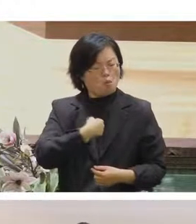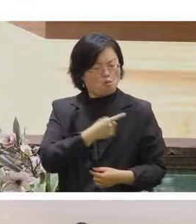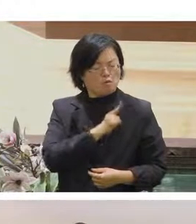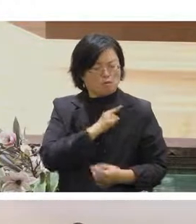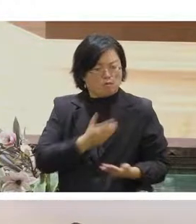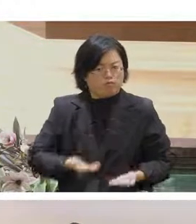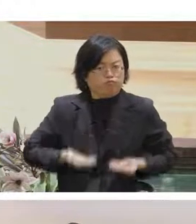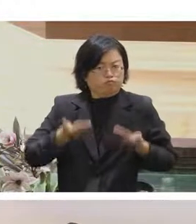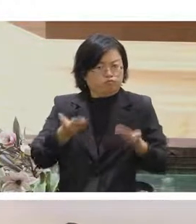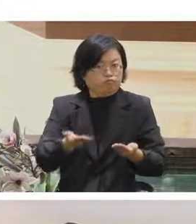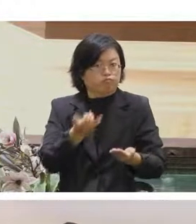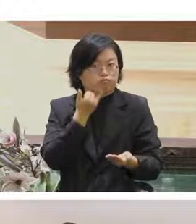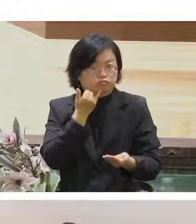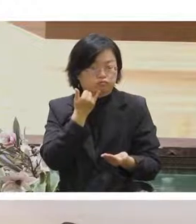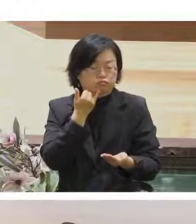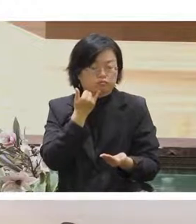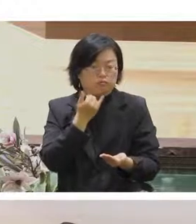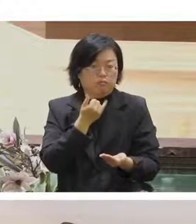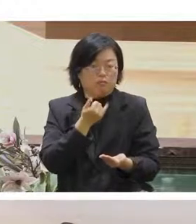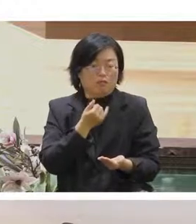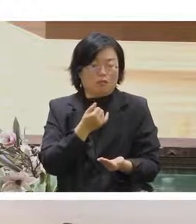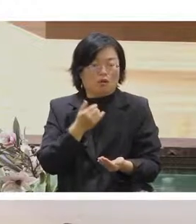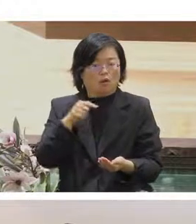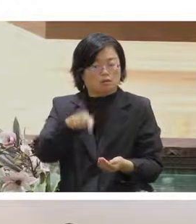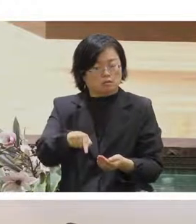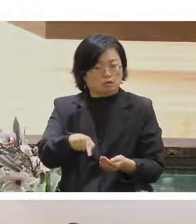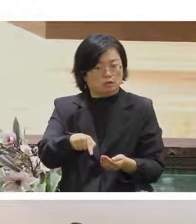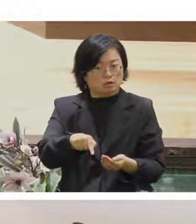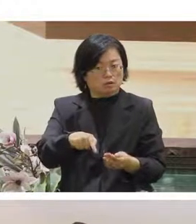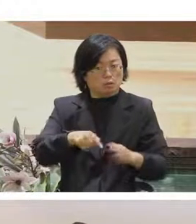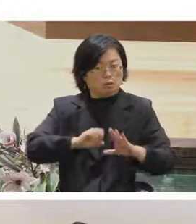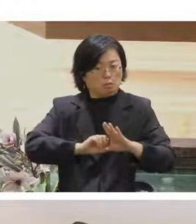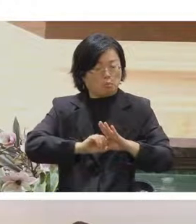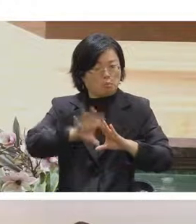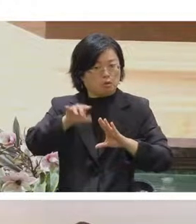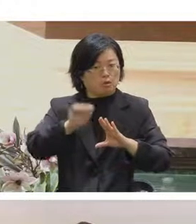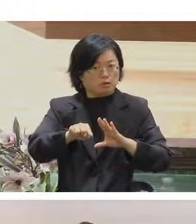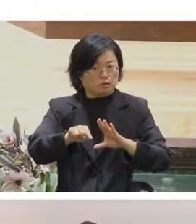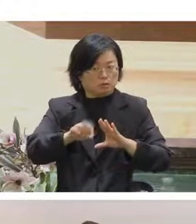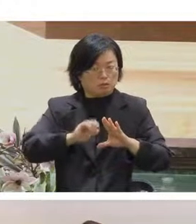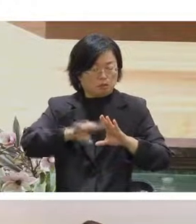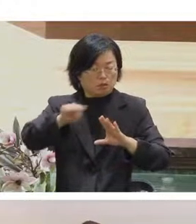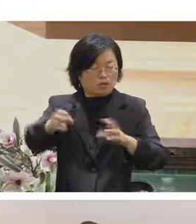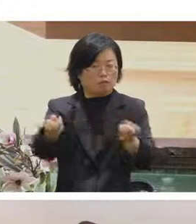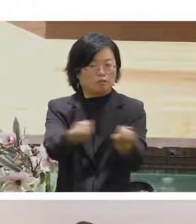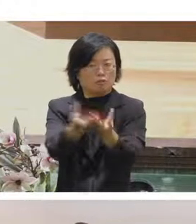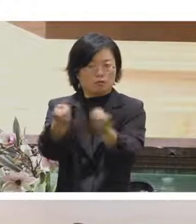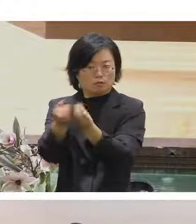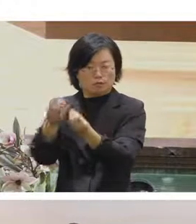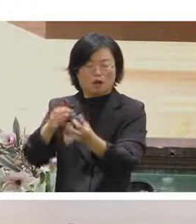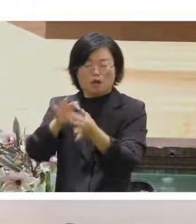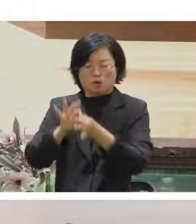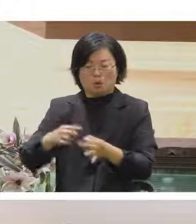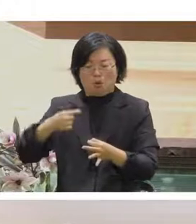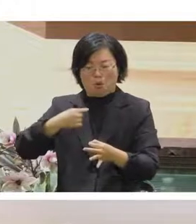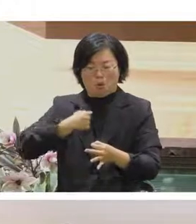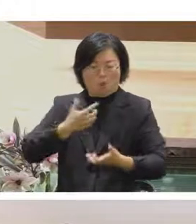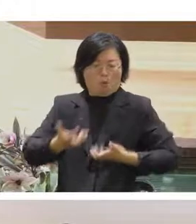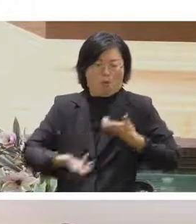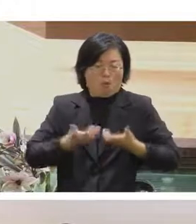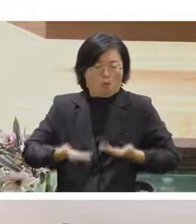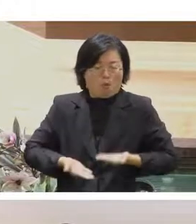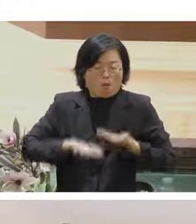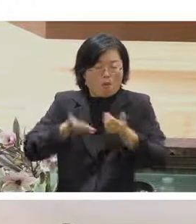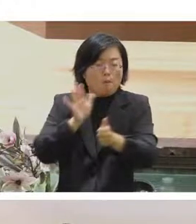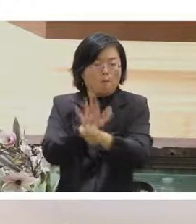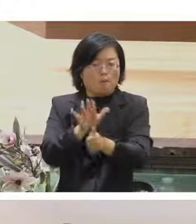的話也許直播上面發生的事情是會因為我的一些貢獻而有所不同的結局的這樣子所以那個就是